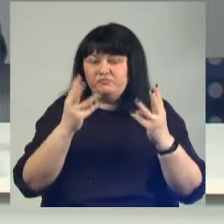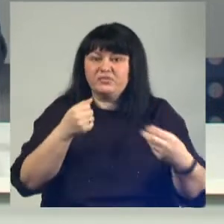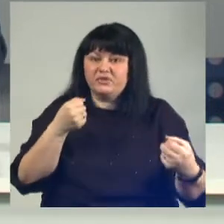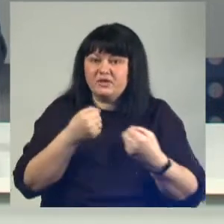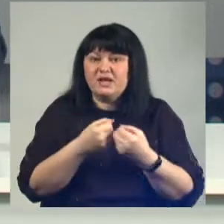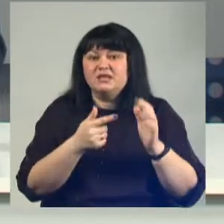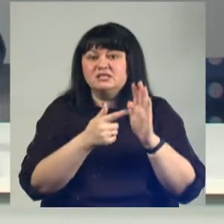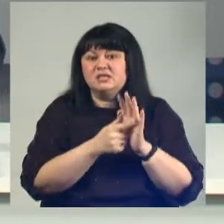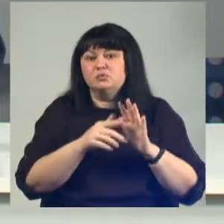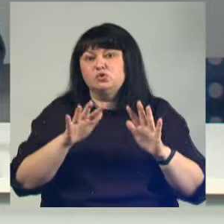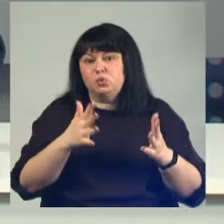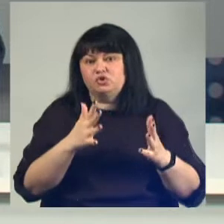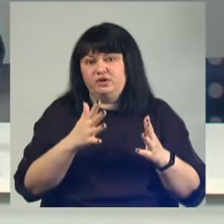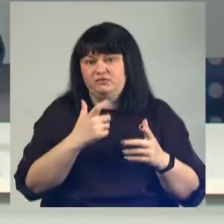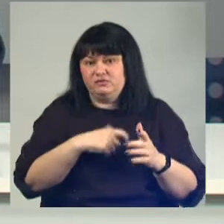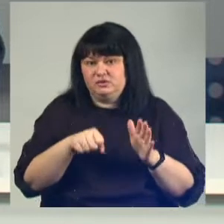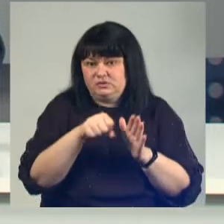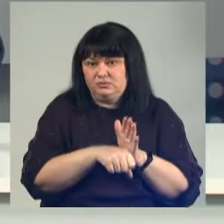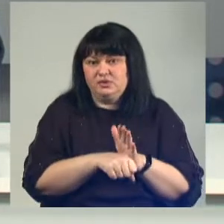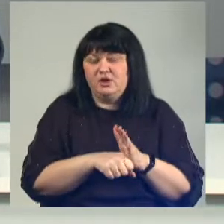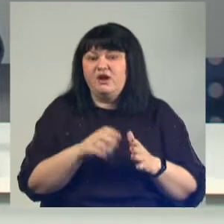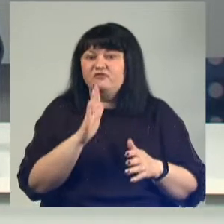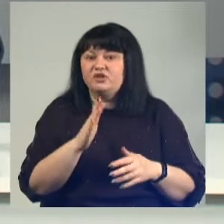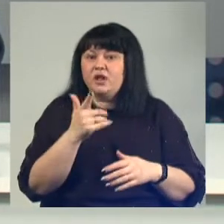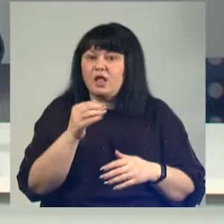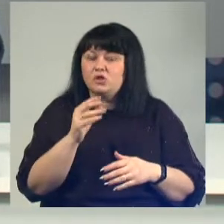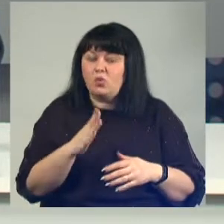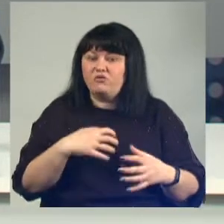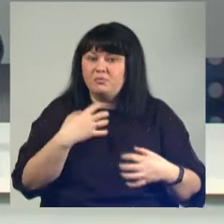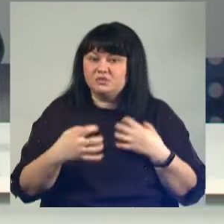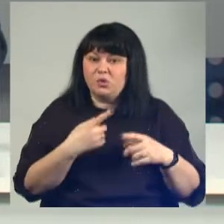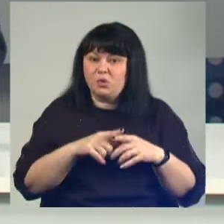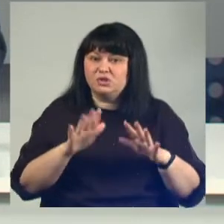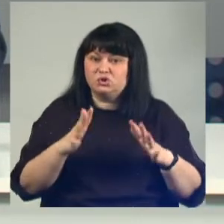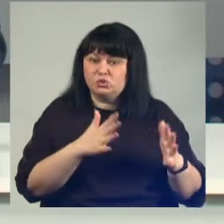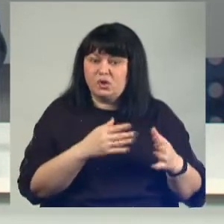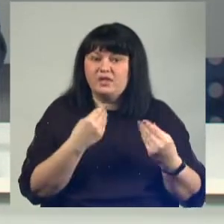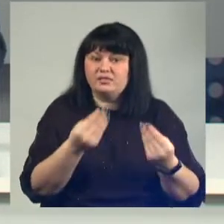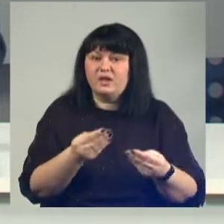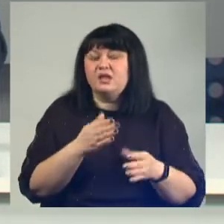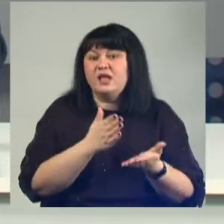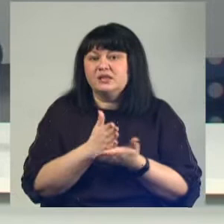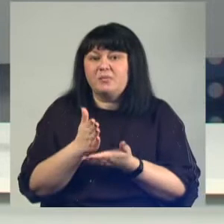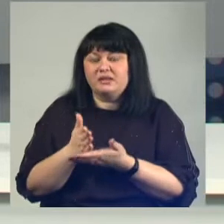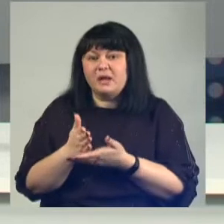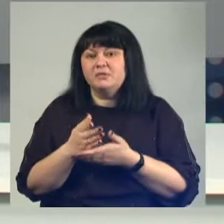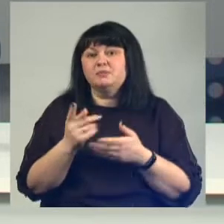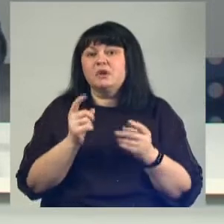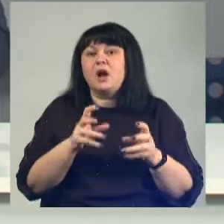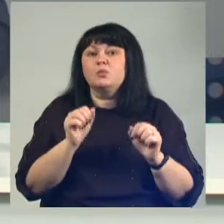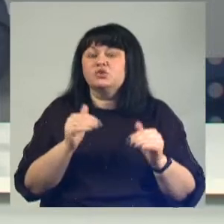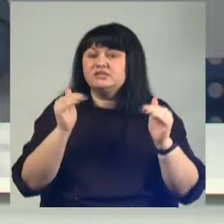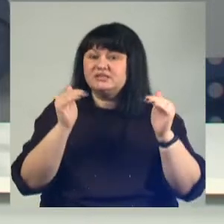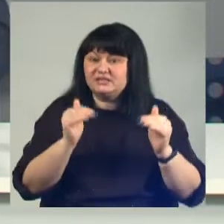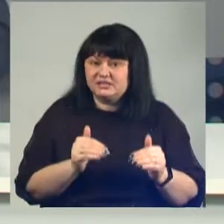7 случаев суицида. Вячеслав Гладков, обеспокоенный такой ситуацией, дал поручение департаментам детально проработать вопрос, как можно снизить